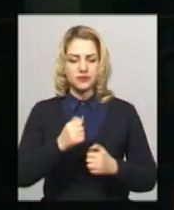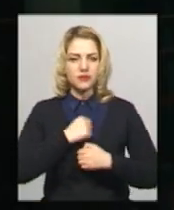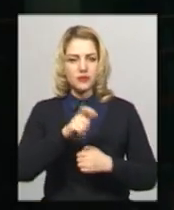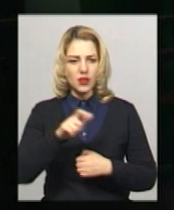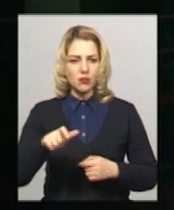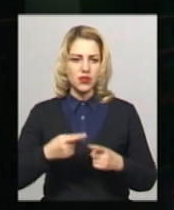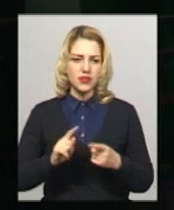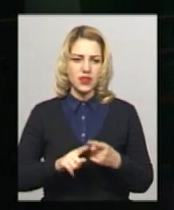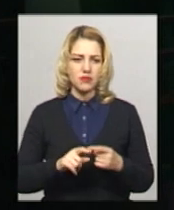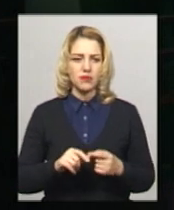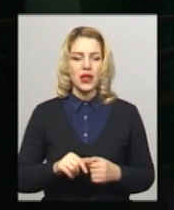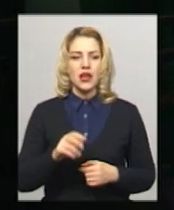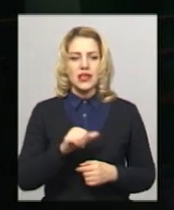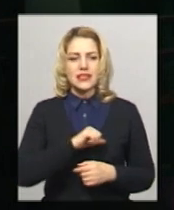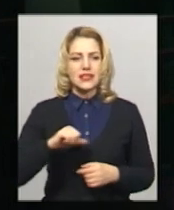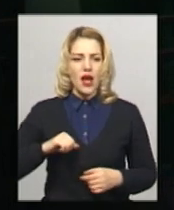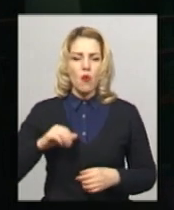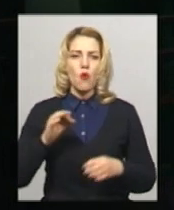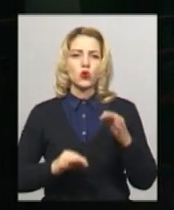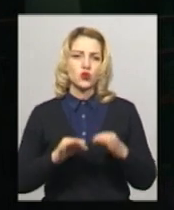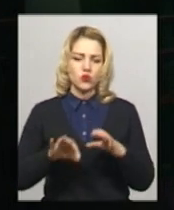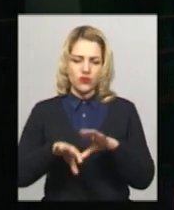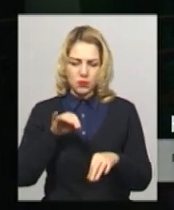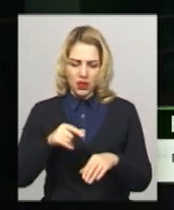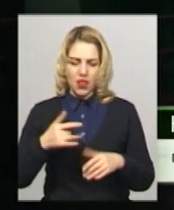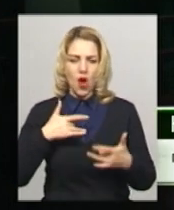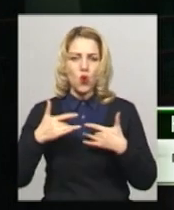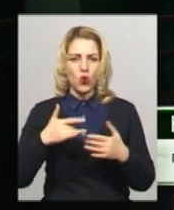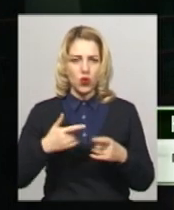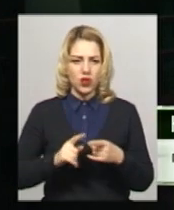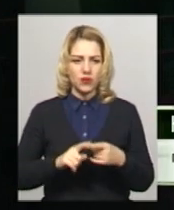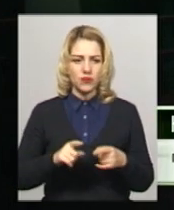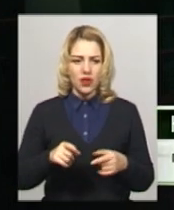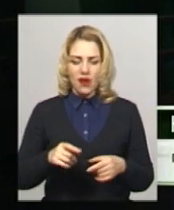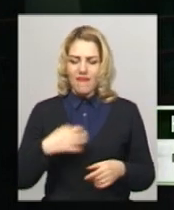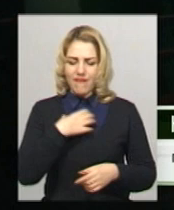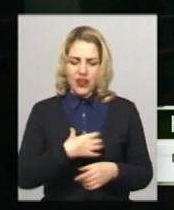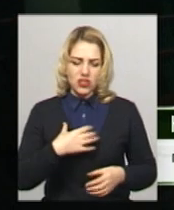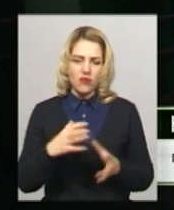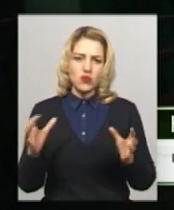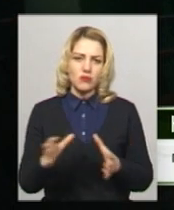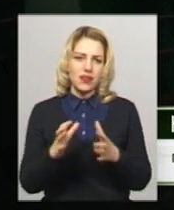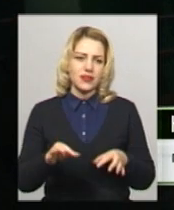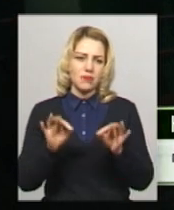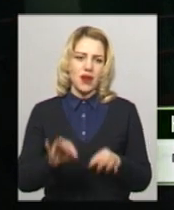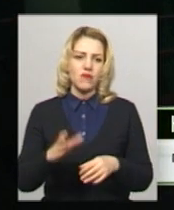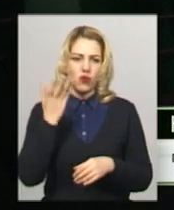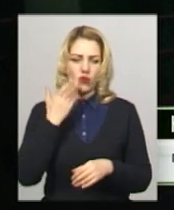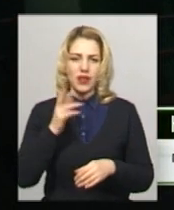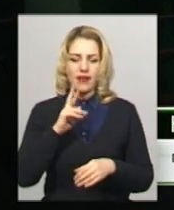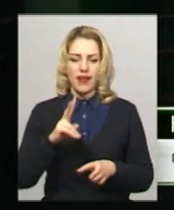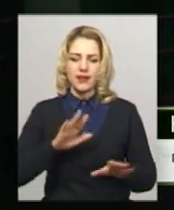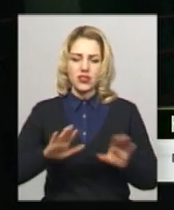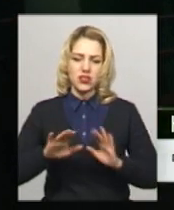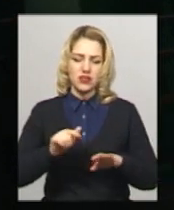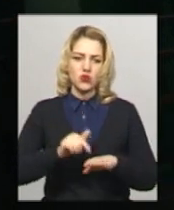довелося вибрати саму суть. Найяскравіше. Тут дуже важливо зберегти правду. І тому, коли ти як режисер відчуваєш, що